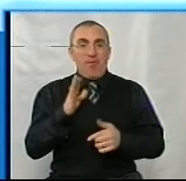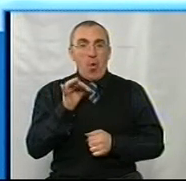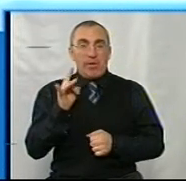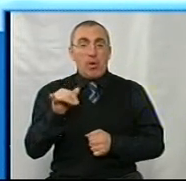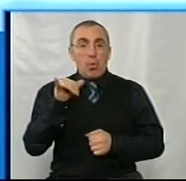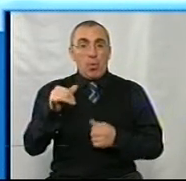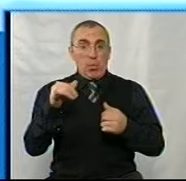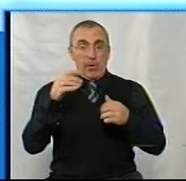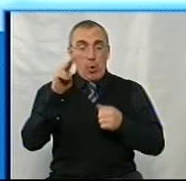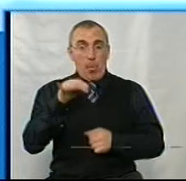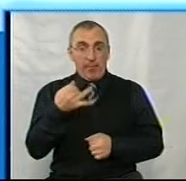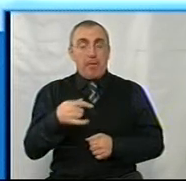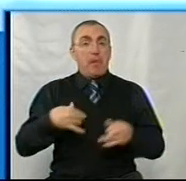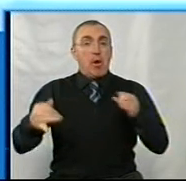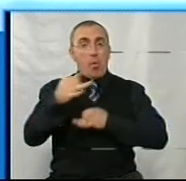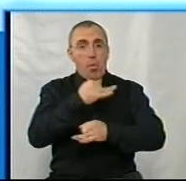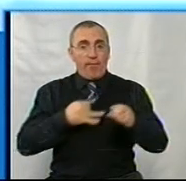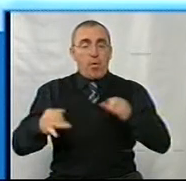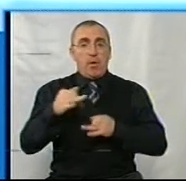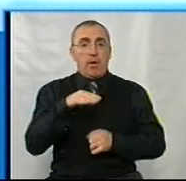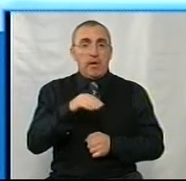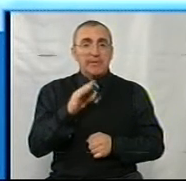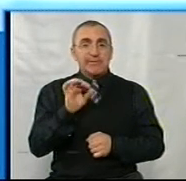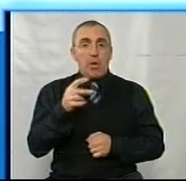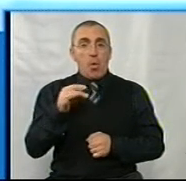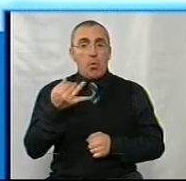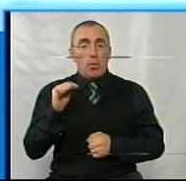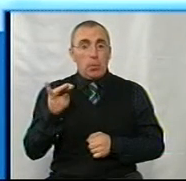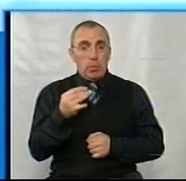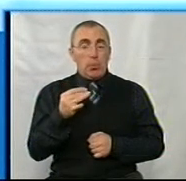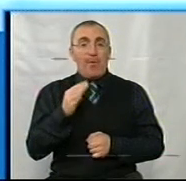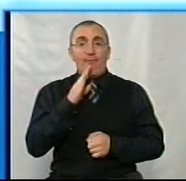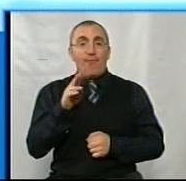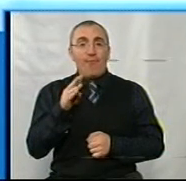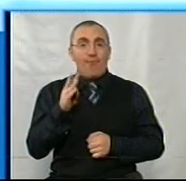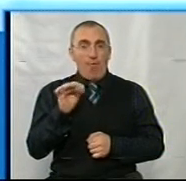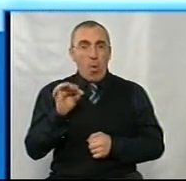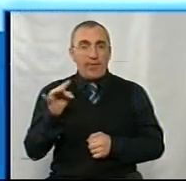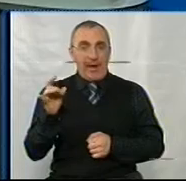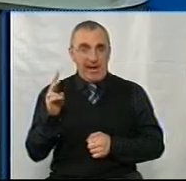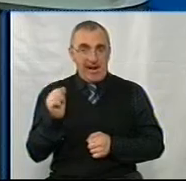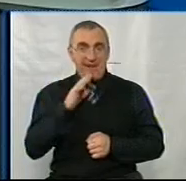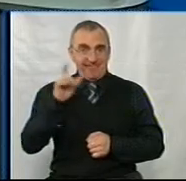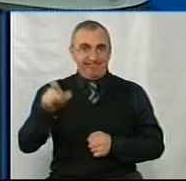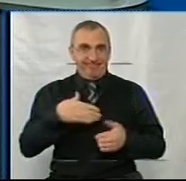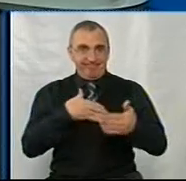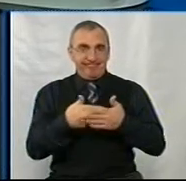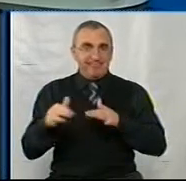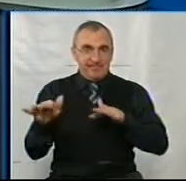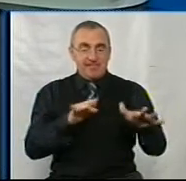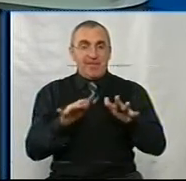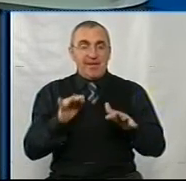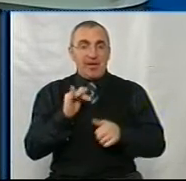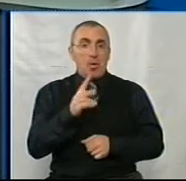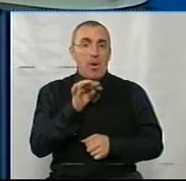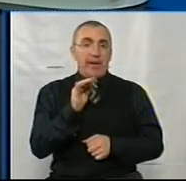у Кропивницькому? Ми говоримо із Тетяною Силою, волонтеркою, знаною волонтеркою у Кропивницькому. Добре вечір вам. Добре вечір. І